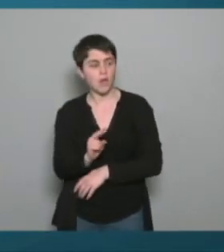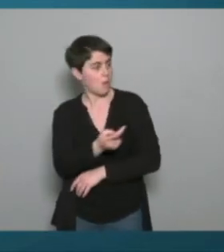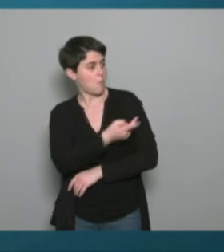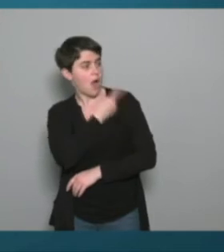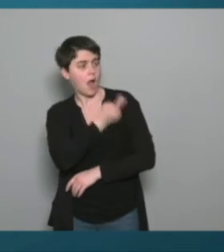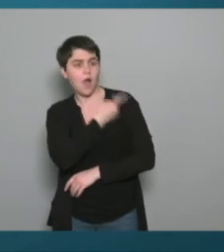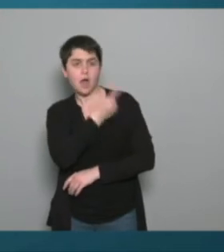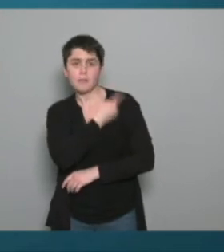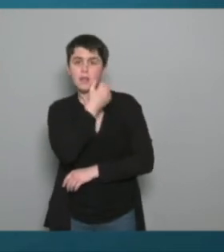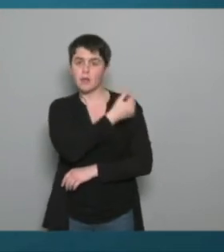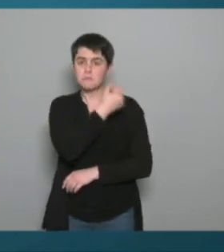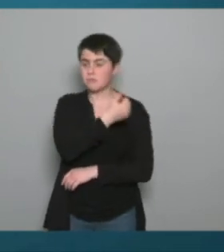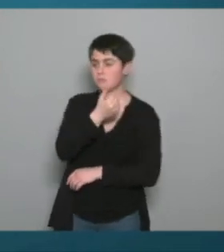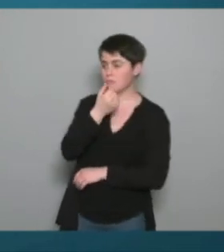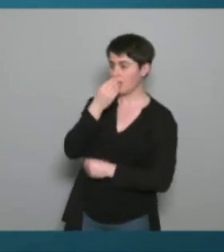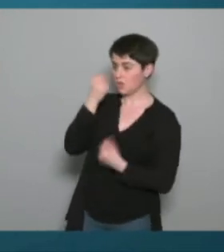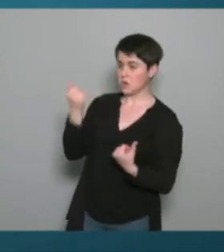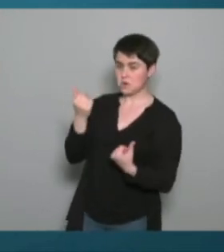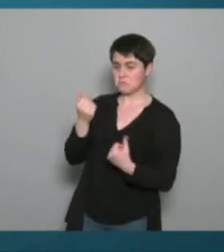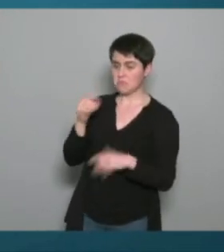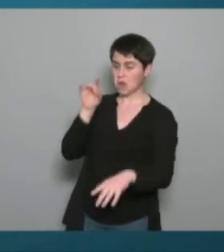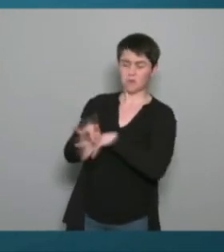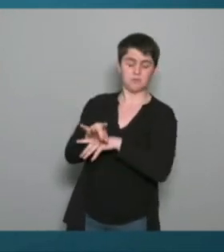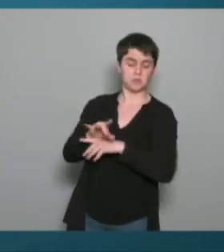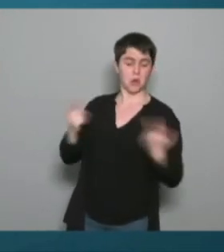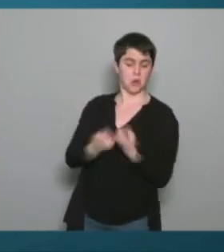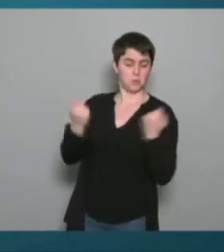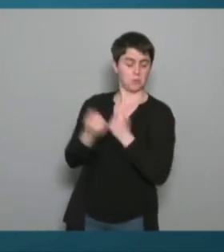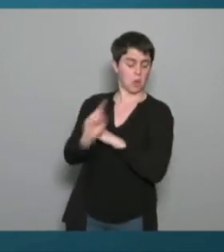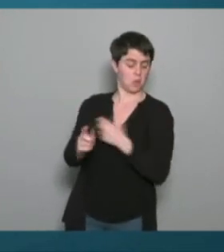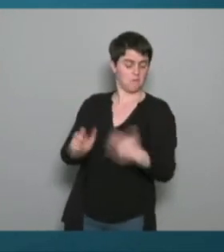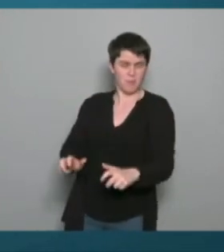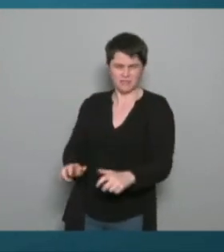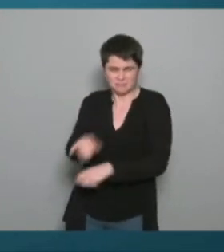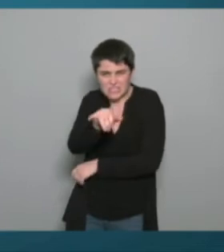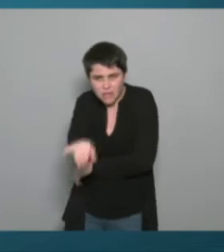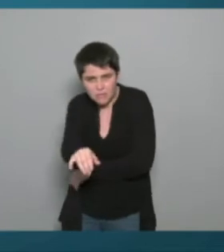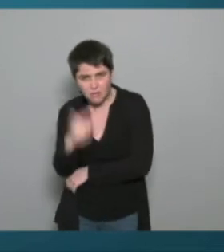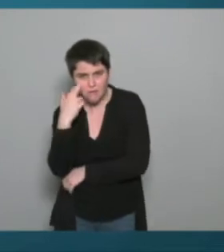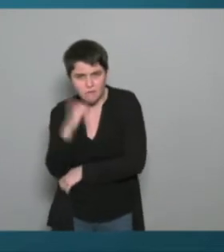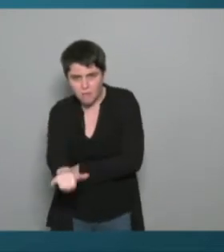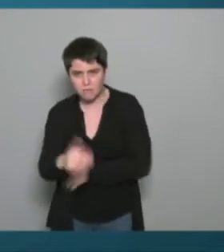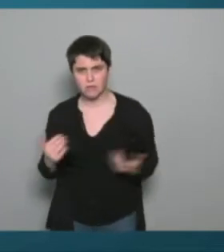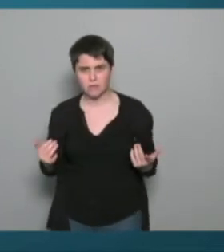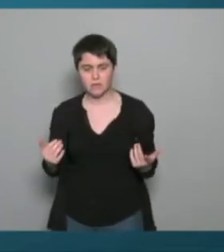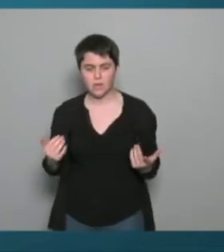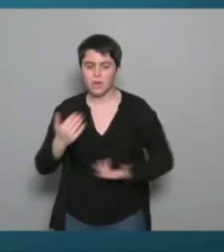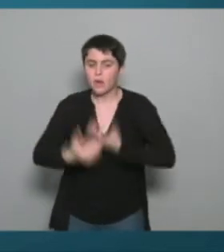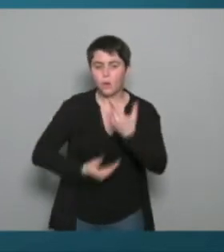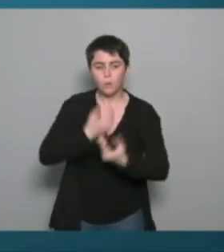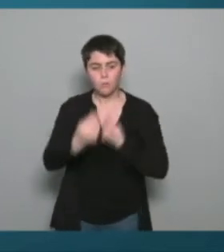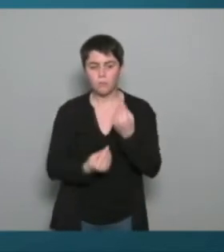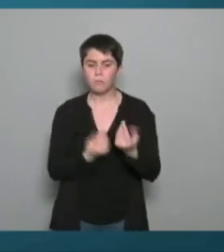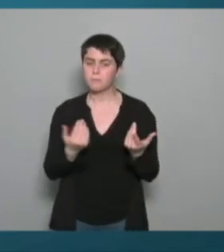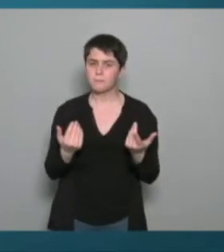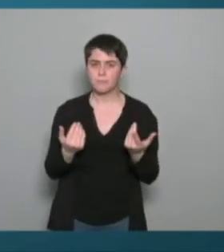prescription de sport ou alors d'essayer d'orienter plutôt